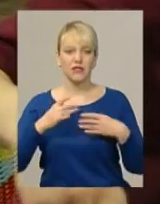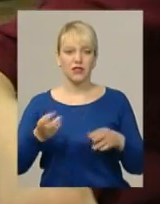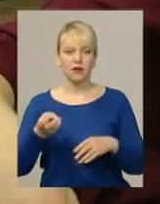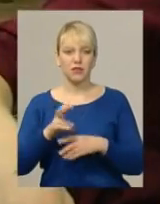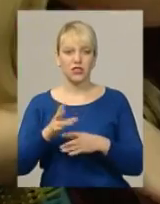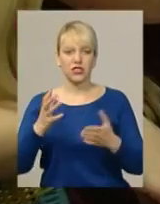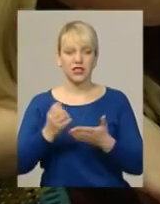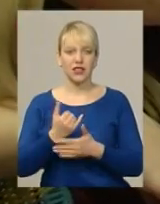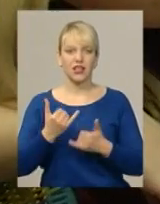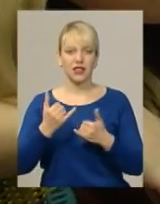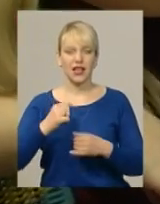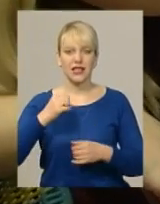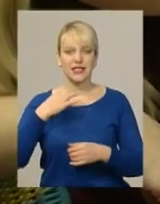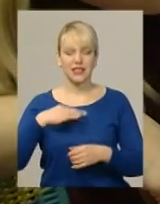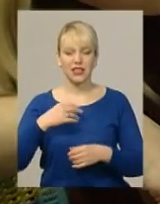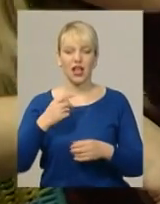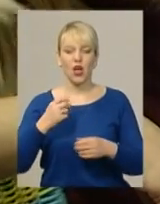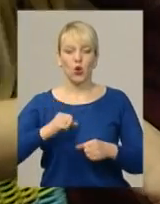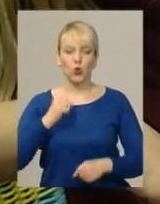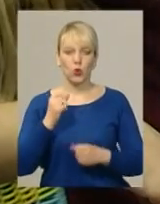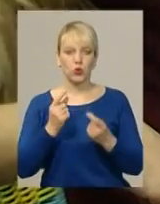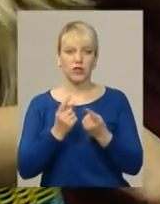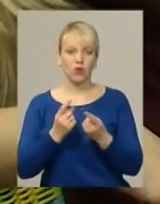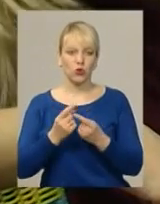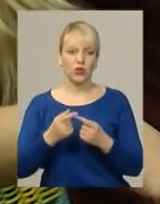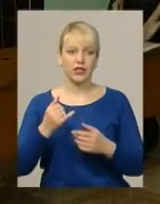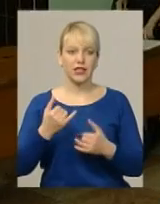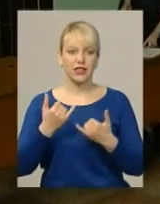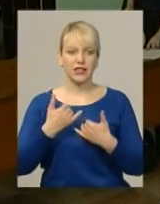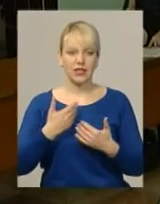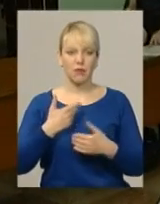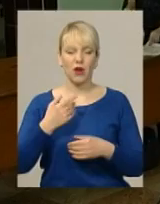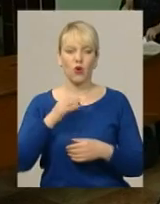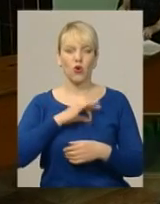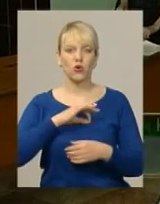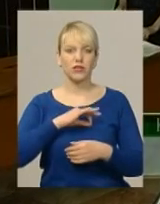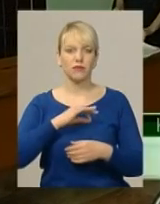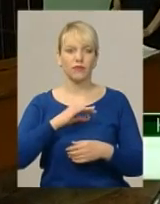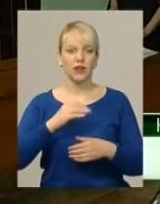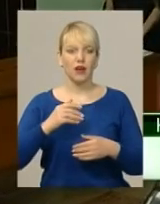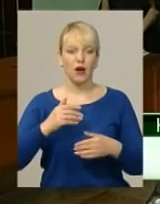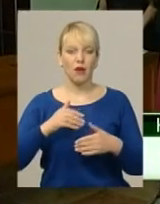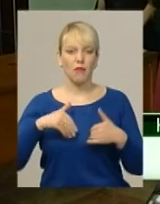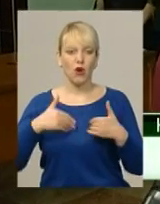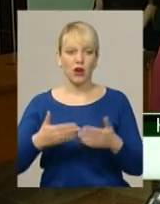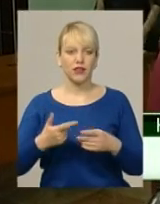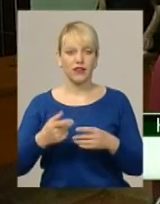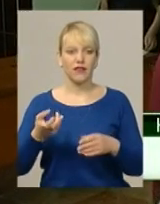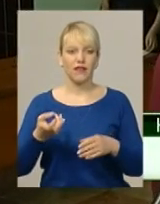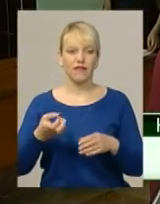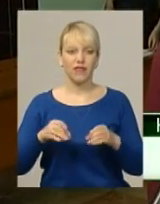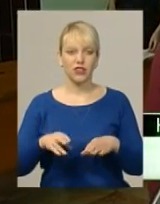прийшли знайти для сина друзів-однолітків, а для себе корисні поради від психологів. Вирішили сюди прийти віддихнути з сім'єю,